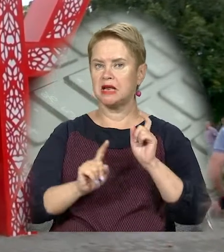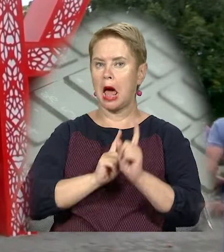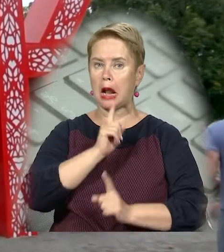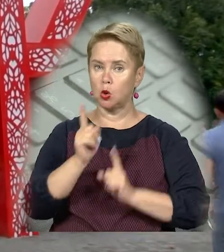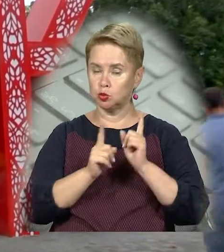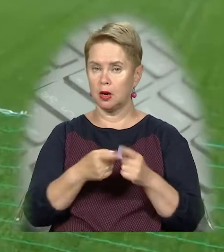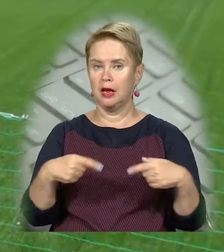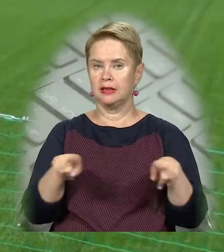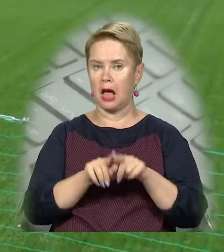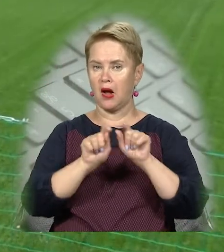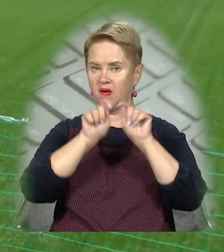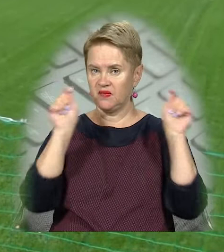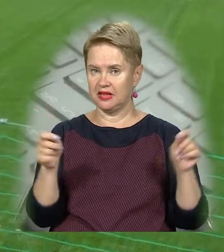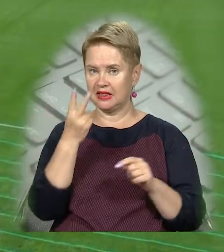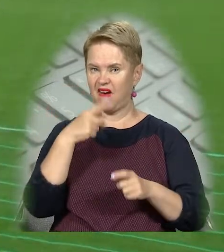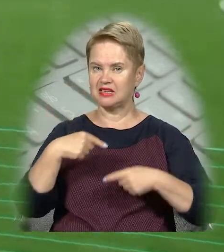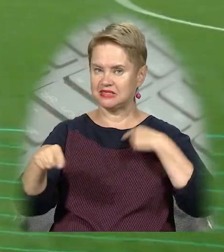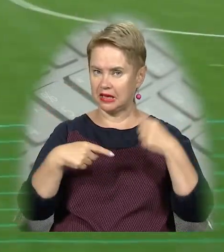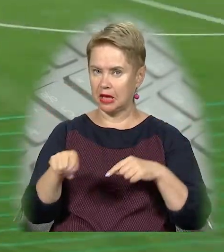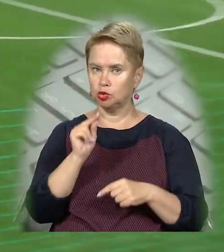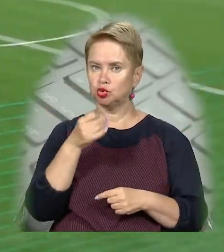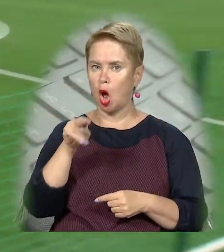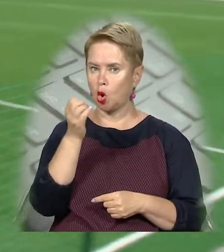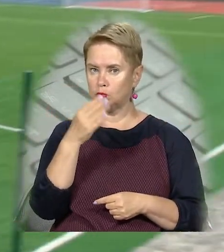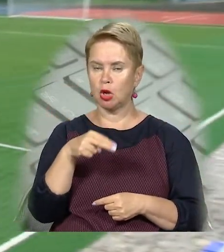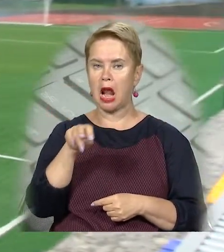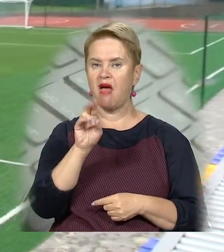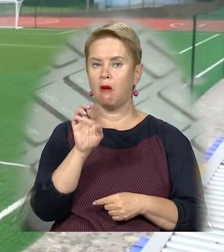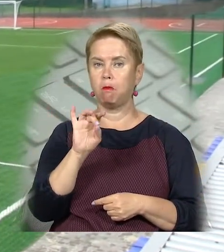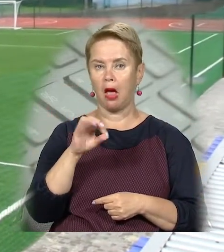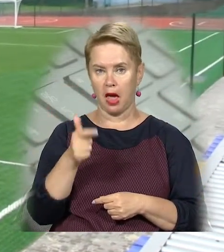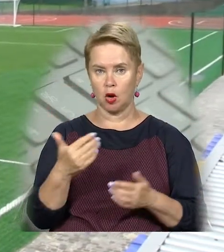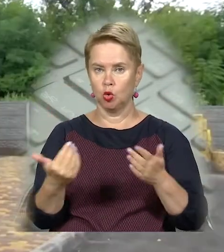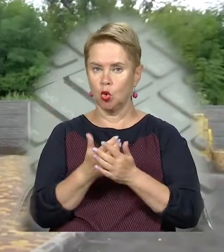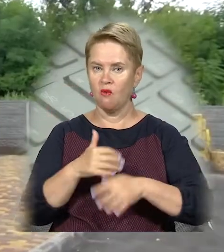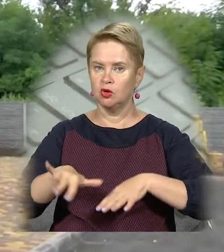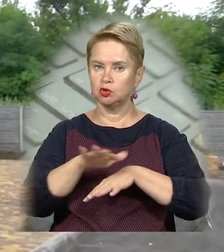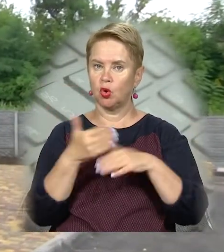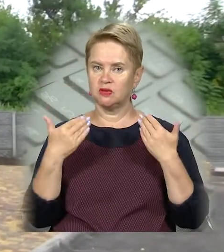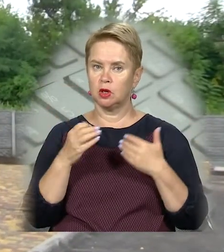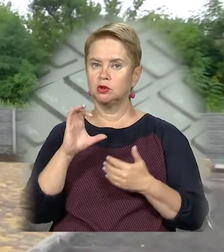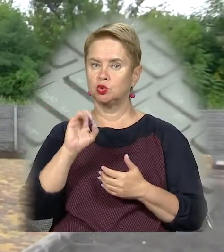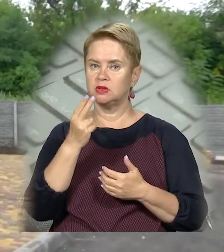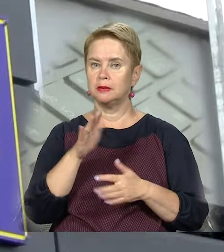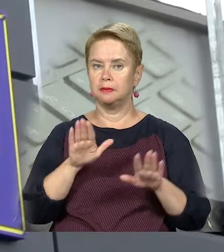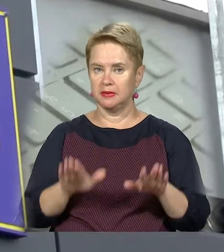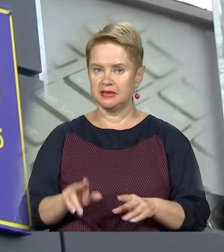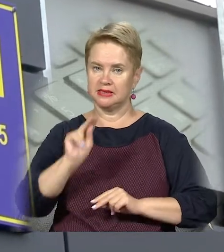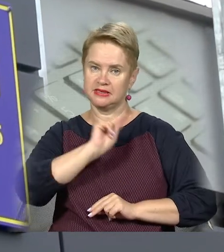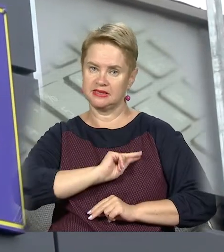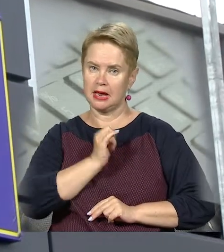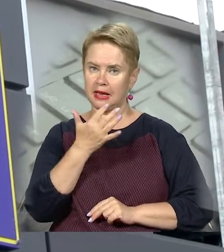реконструкції. Також відкриють два стадіони на Черіомушках і Лівому Березі та нову зону відпочинку на соцмісті. А ще